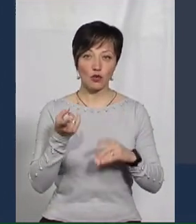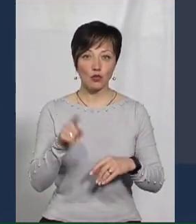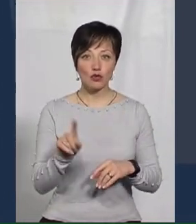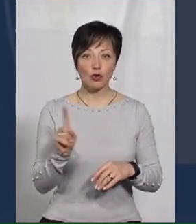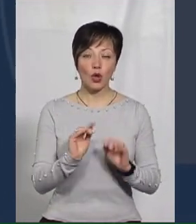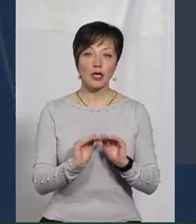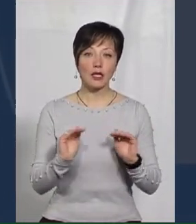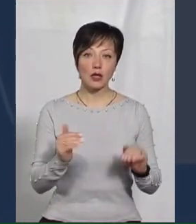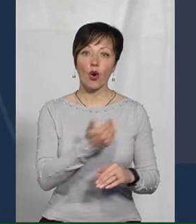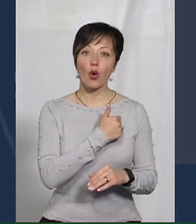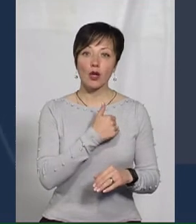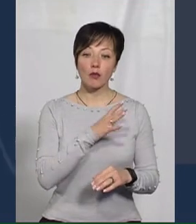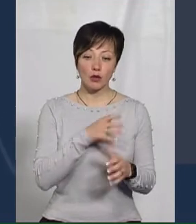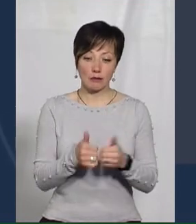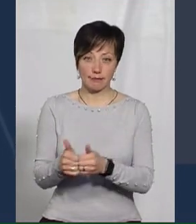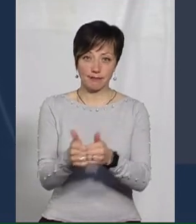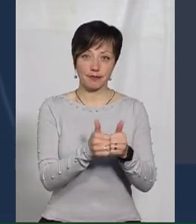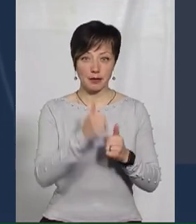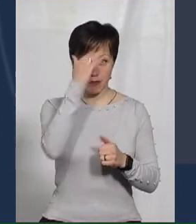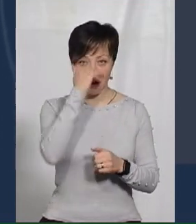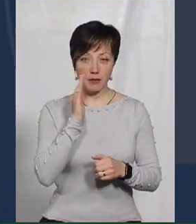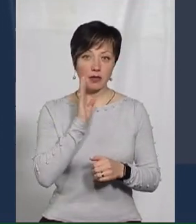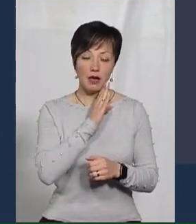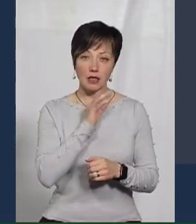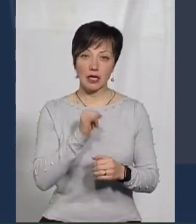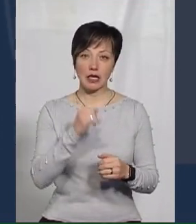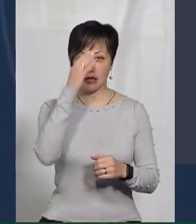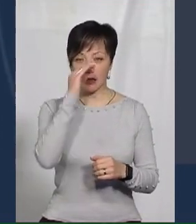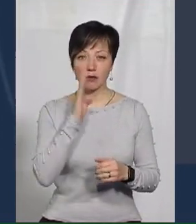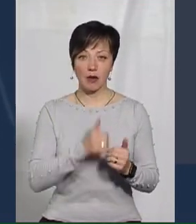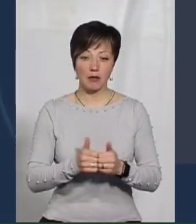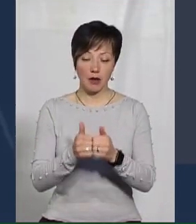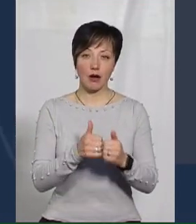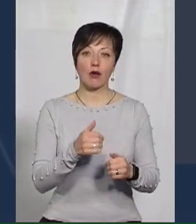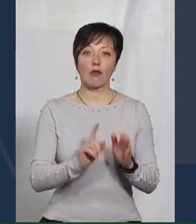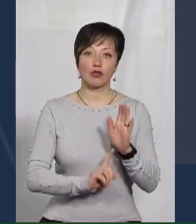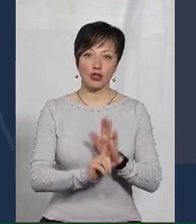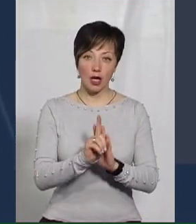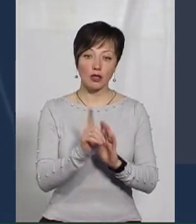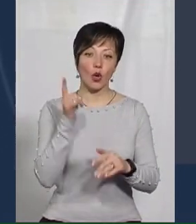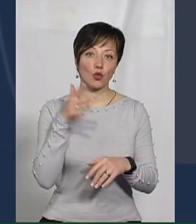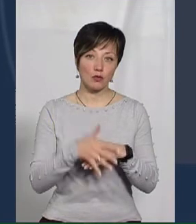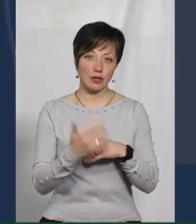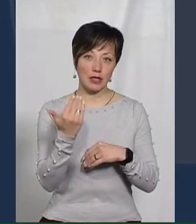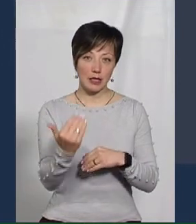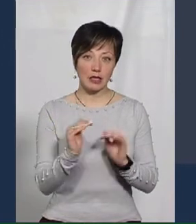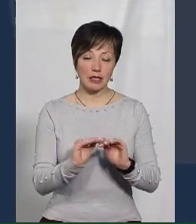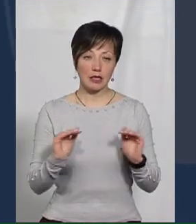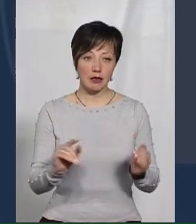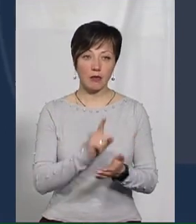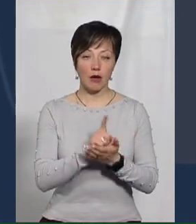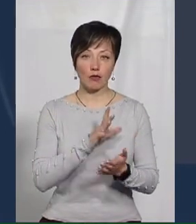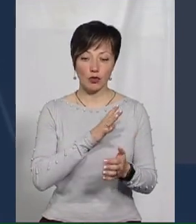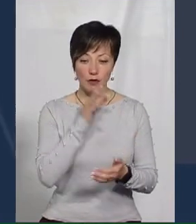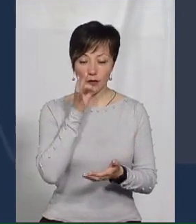що діти хочуть бути з мамами і з татами, і тати з мамами також починають розуміти, що це їхні діти, що вони мають